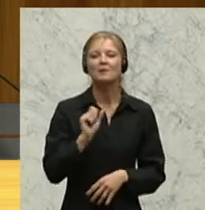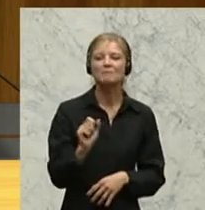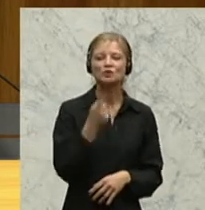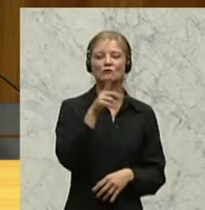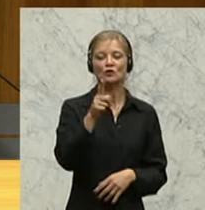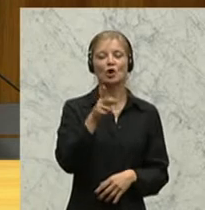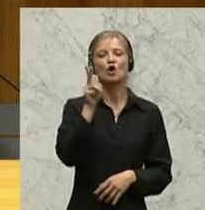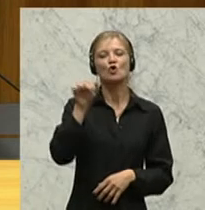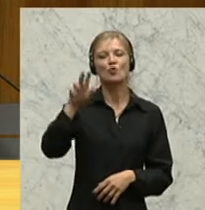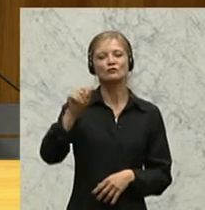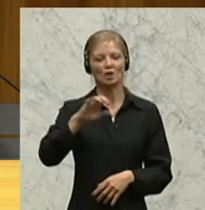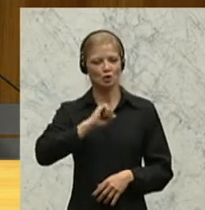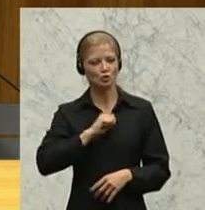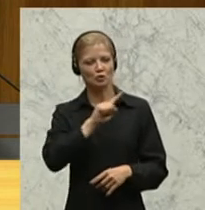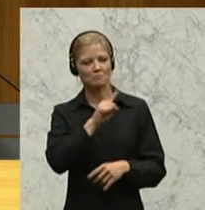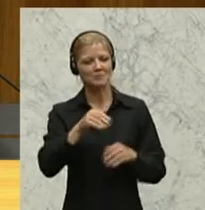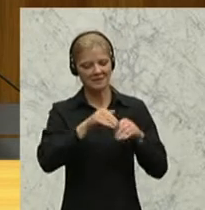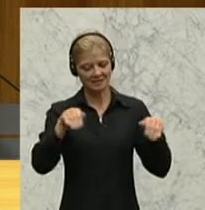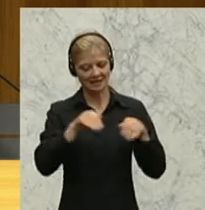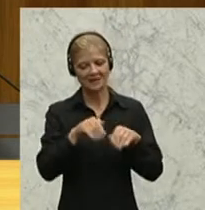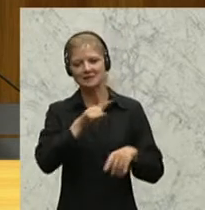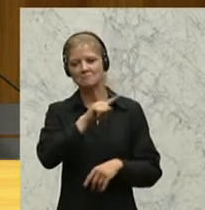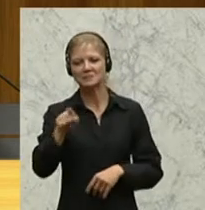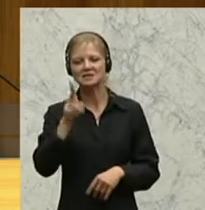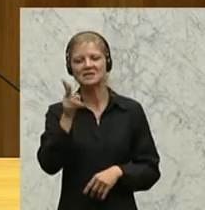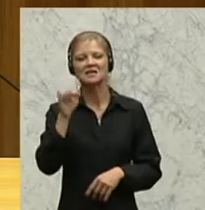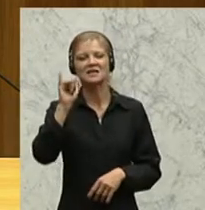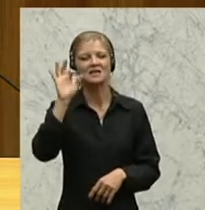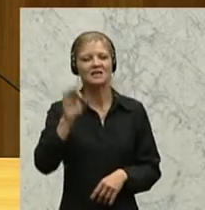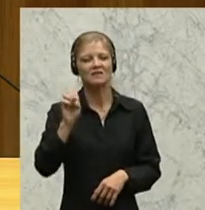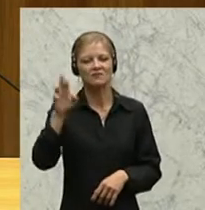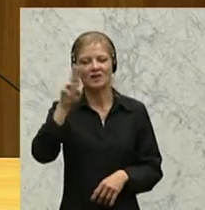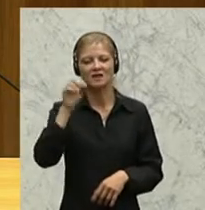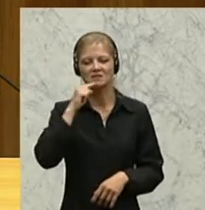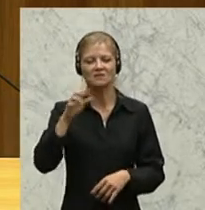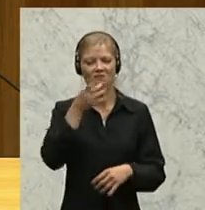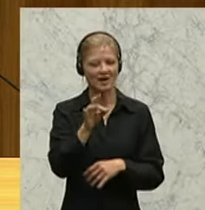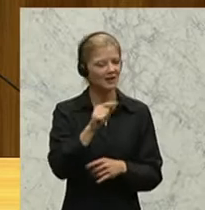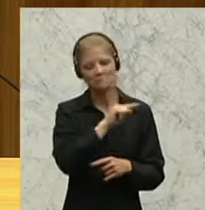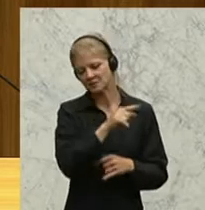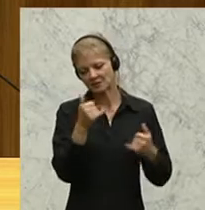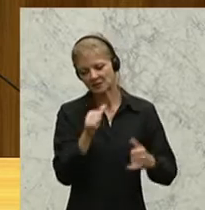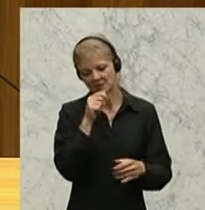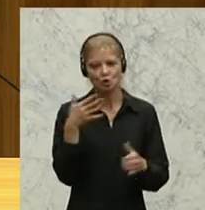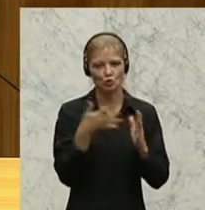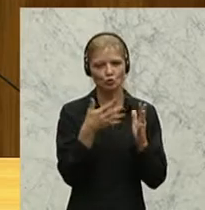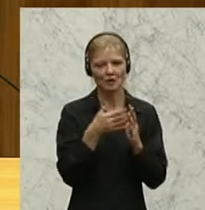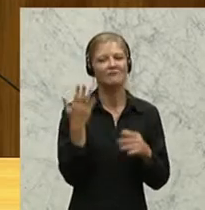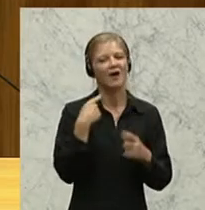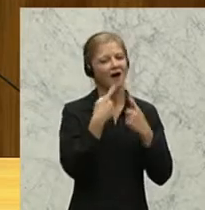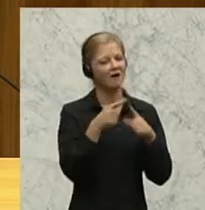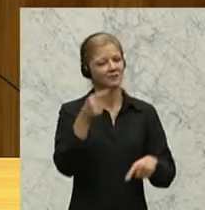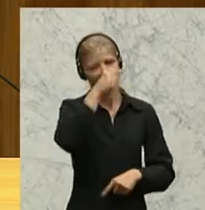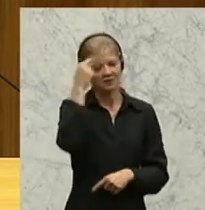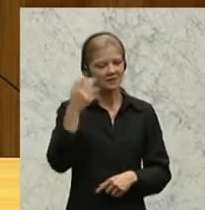auf der Kiefer oder in Kiefersfelden nicht kontrolliert wurde, hat ja ganz einen anderen Sinn. Es gibt